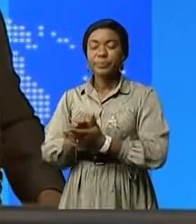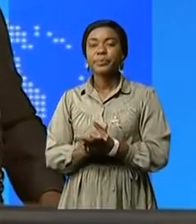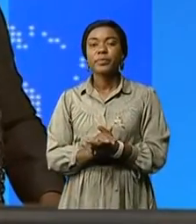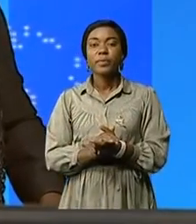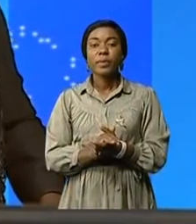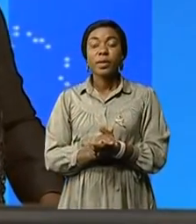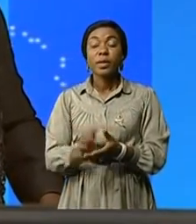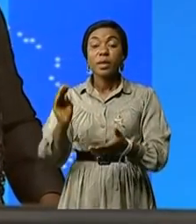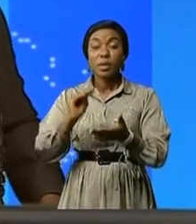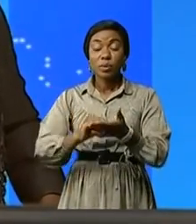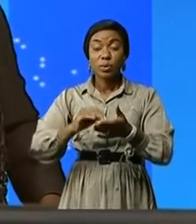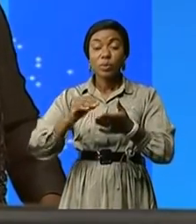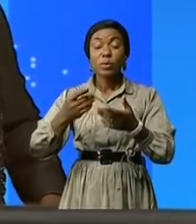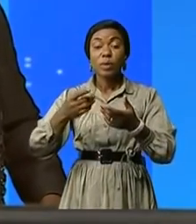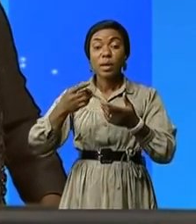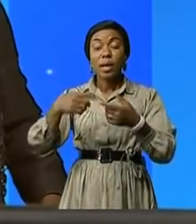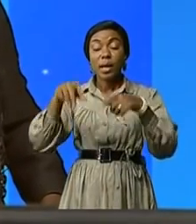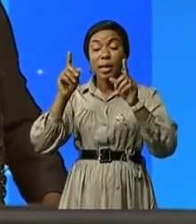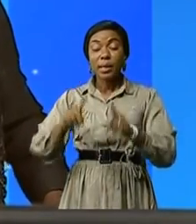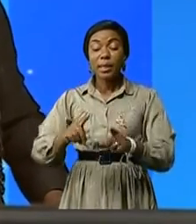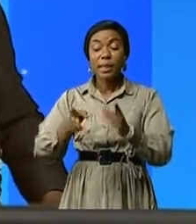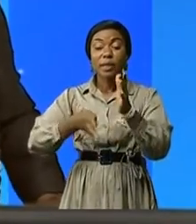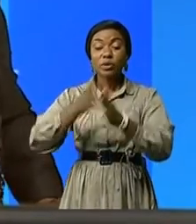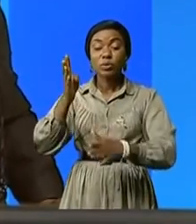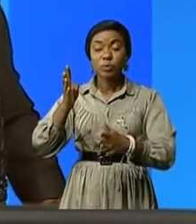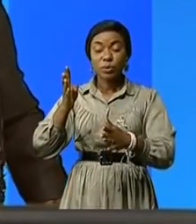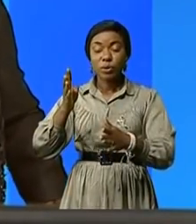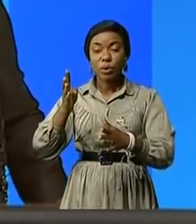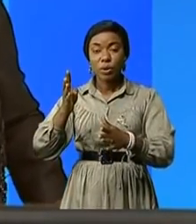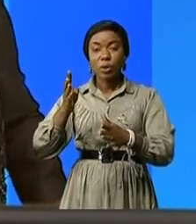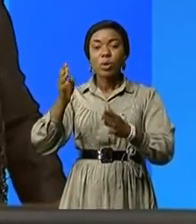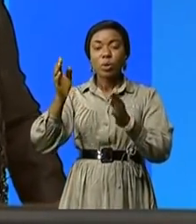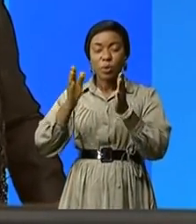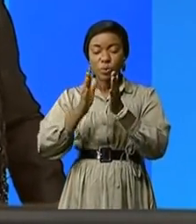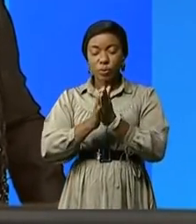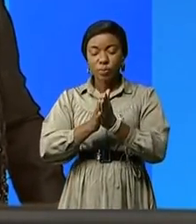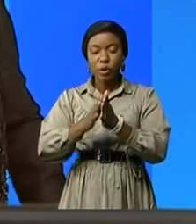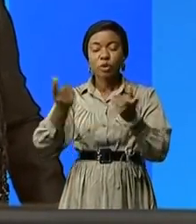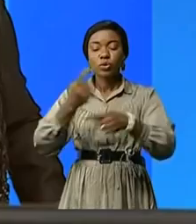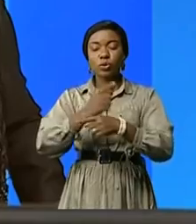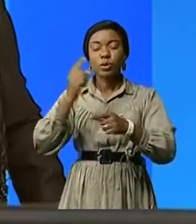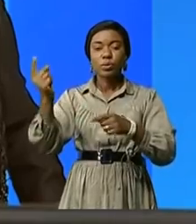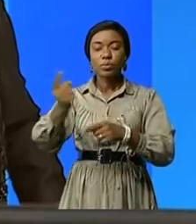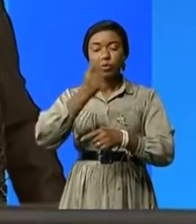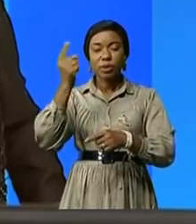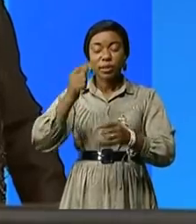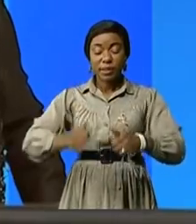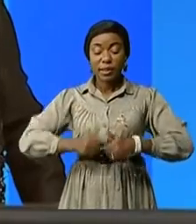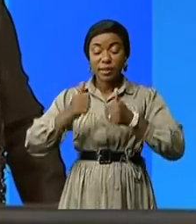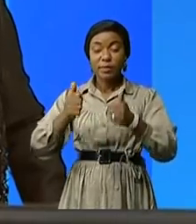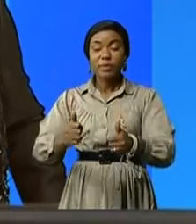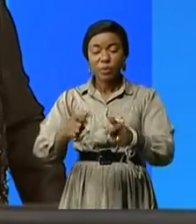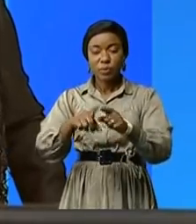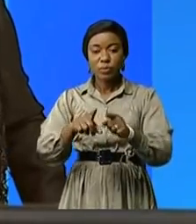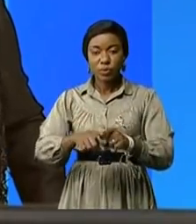Et puis le monde célèbre chaque 14 octobre la journée mondiale de la vue. Une occasion pour sensibiliser la population à passer un